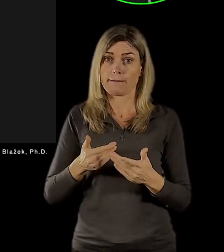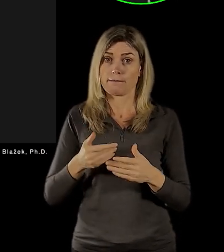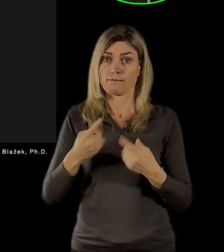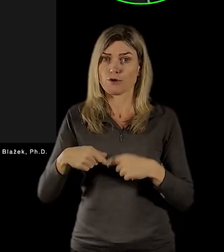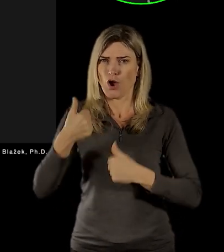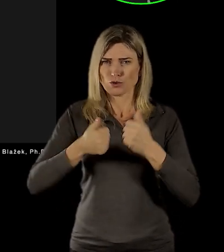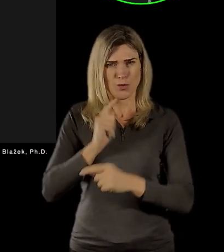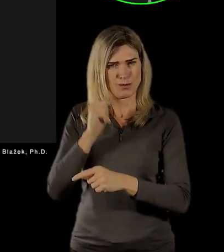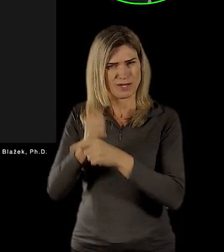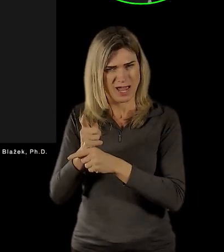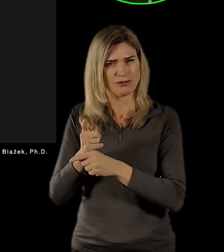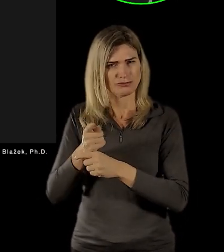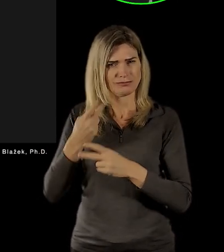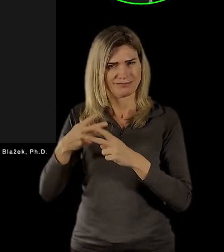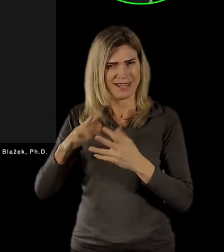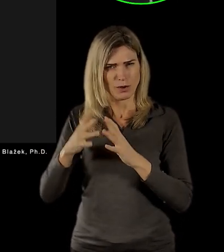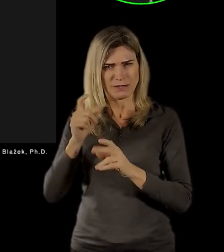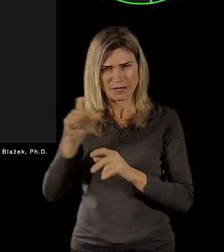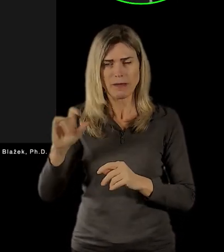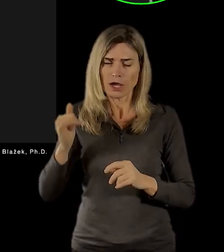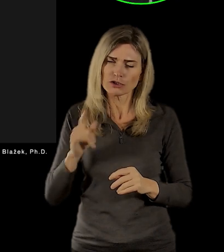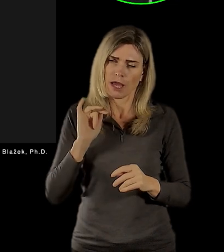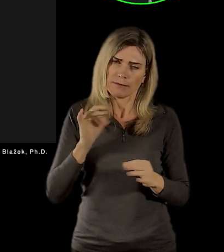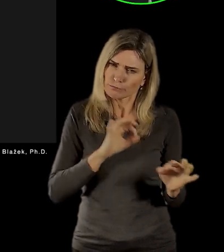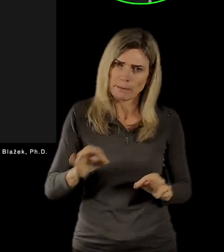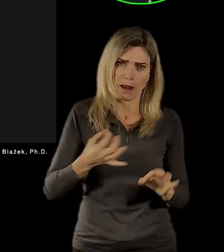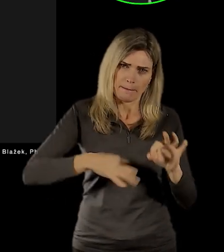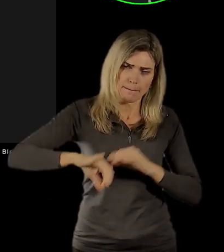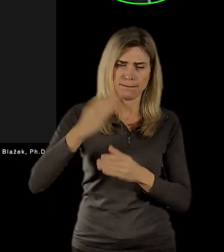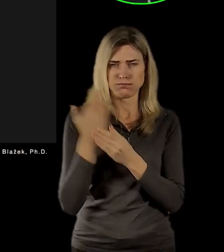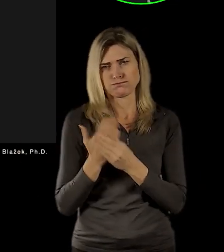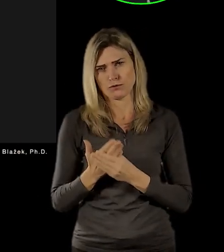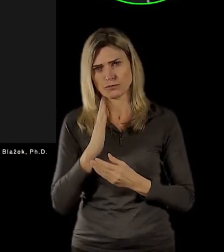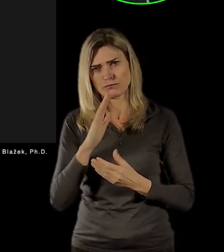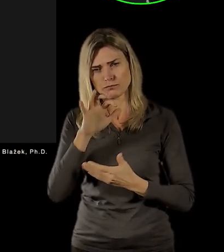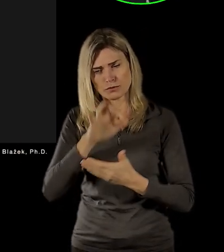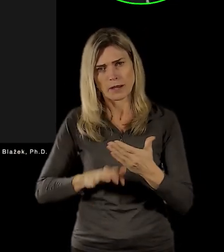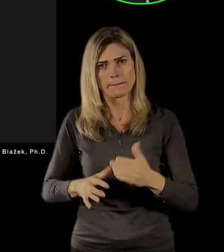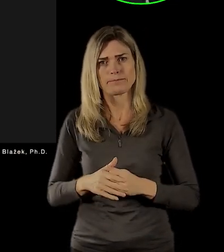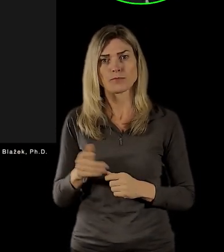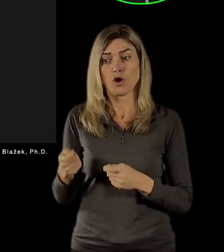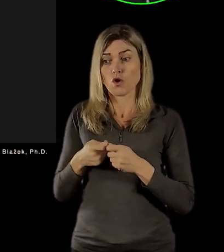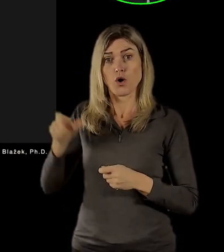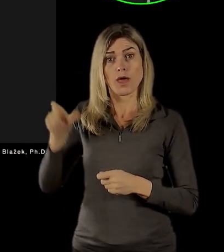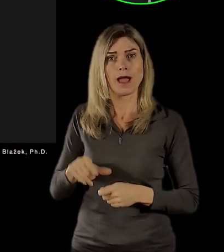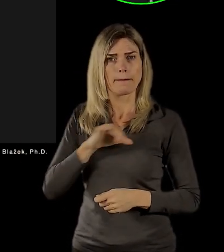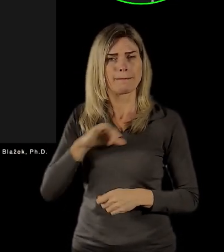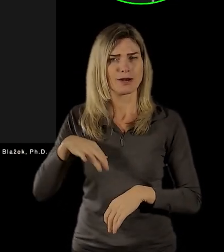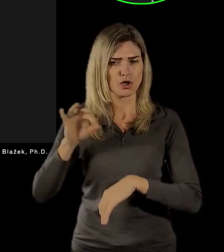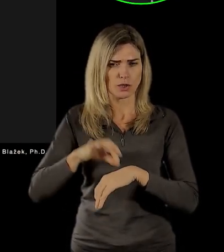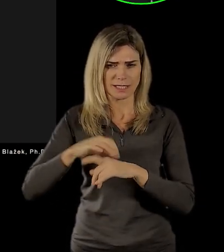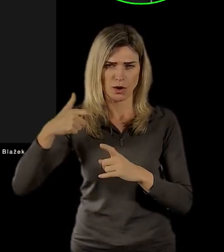podrobné zadání. Velmi spolupracujeme s kolegou docentem Petrem Kourou, který je